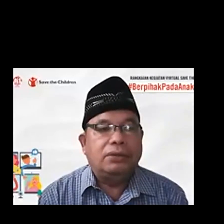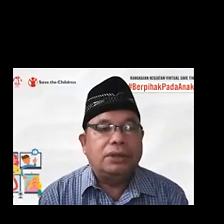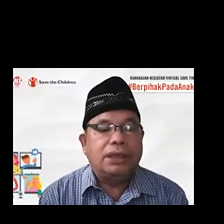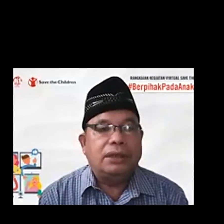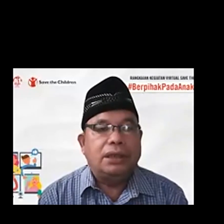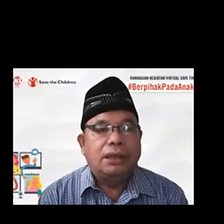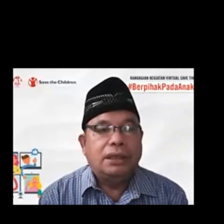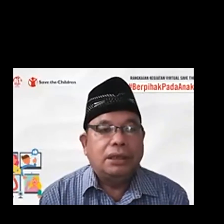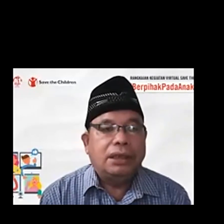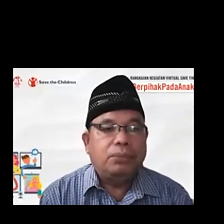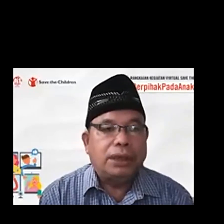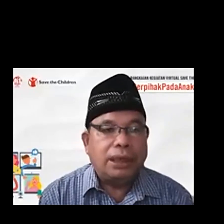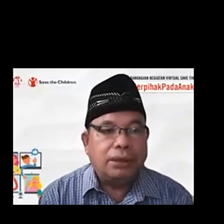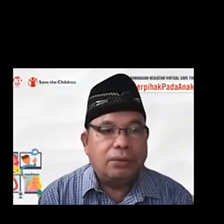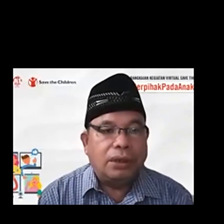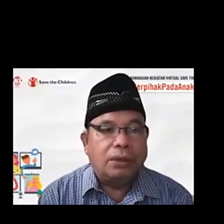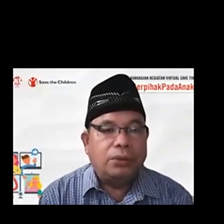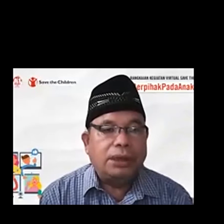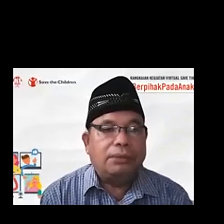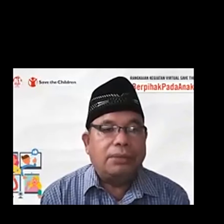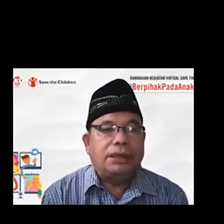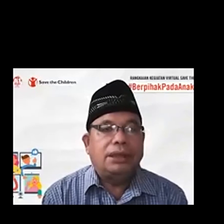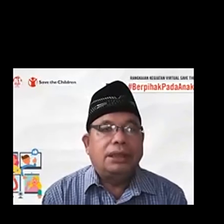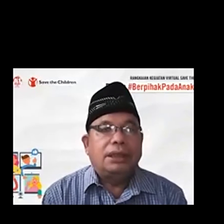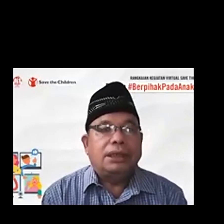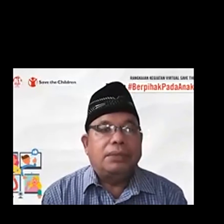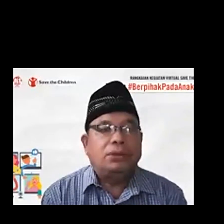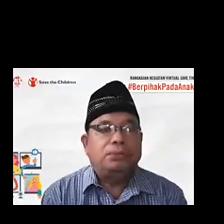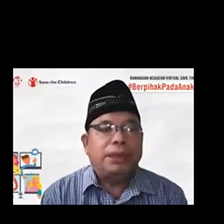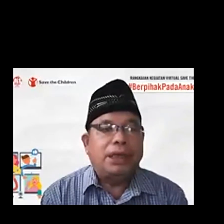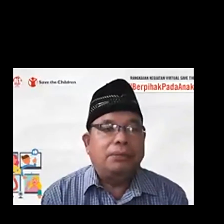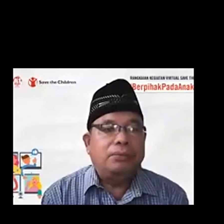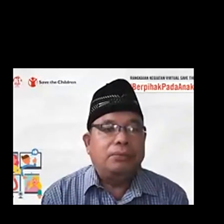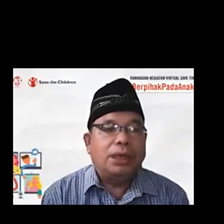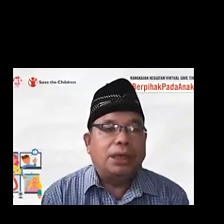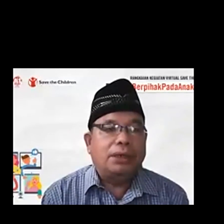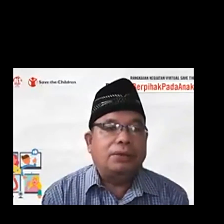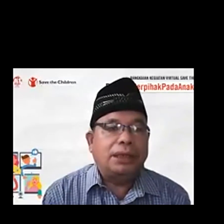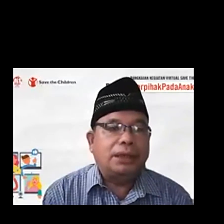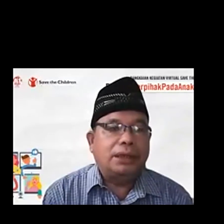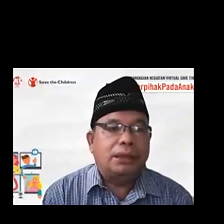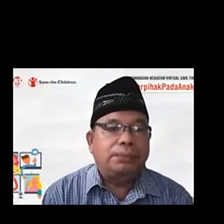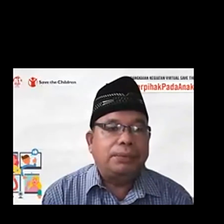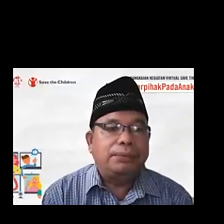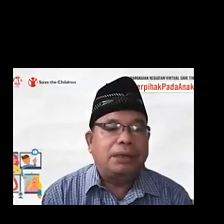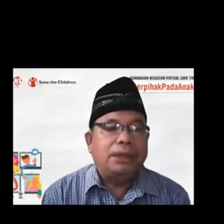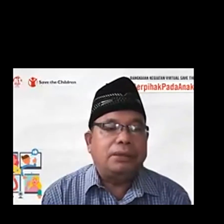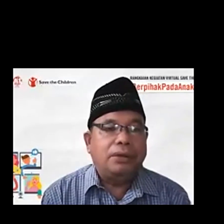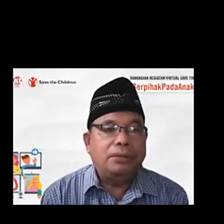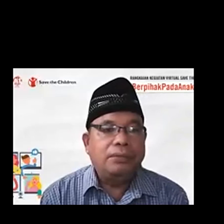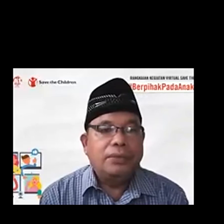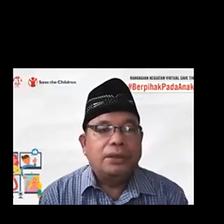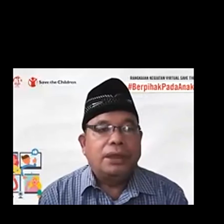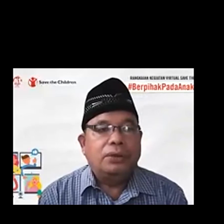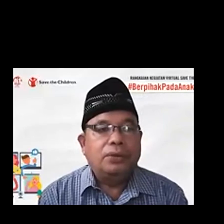telah diinstitusikan oleh tingkat pusat, walaupun kita masih termasuk PPKM bukan darurat, tetap PPKM